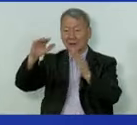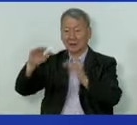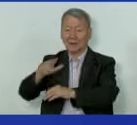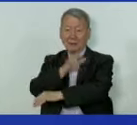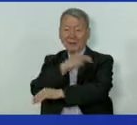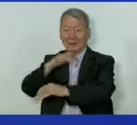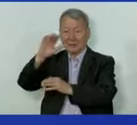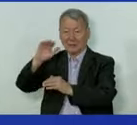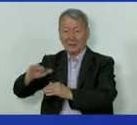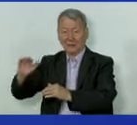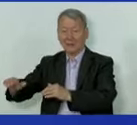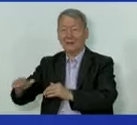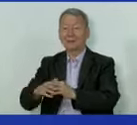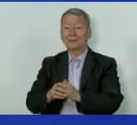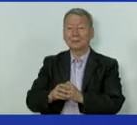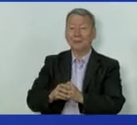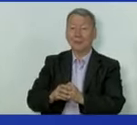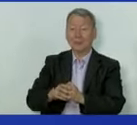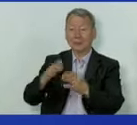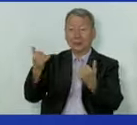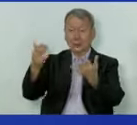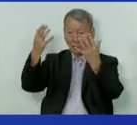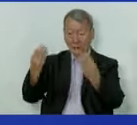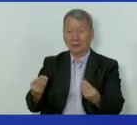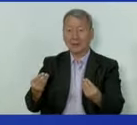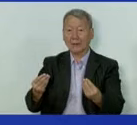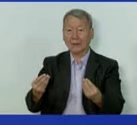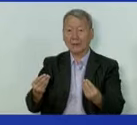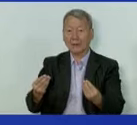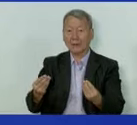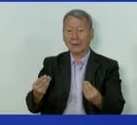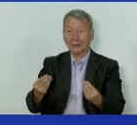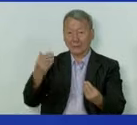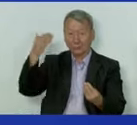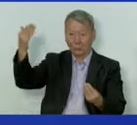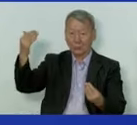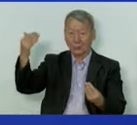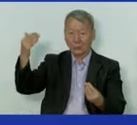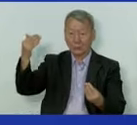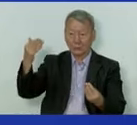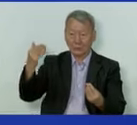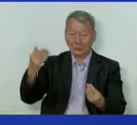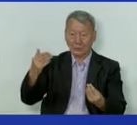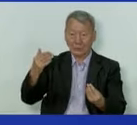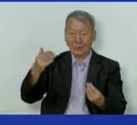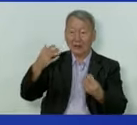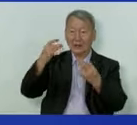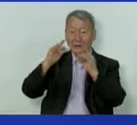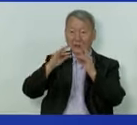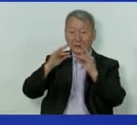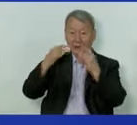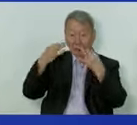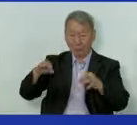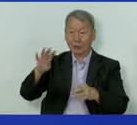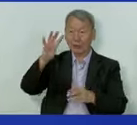медсестры. На сегодняшний день свободно